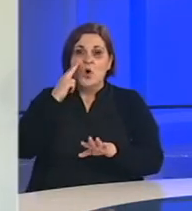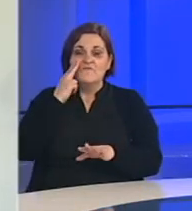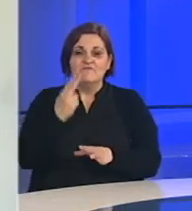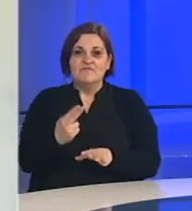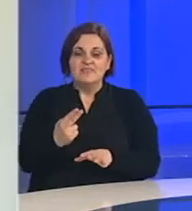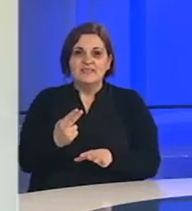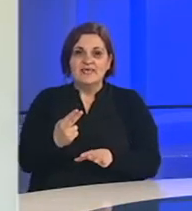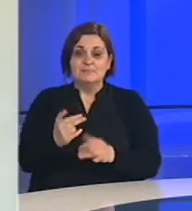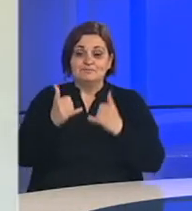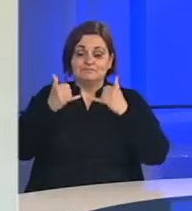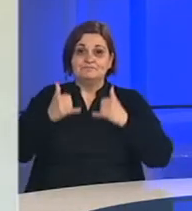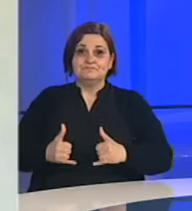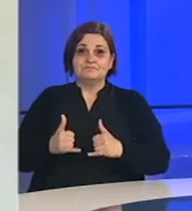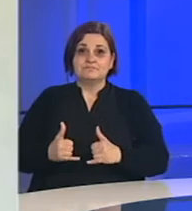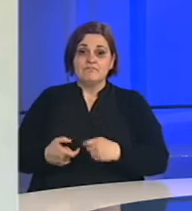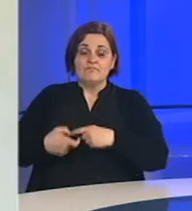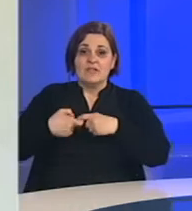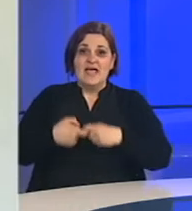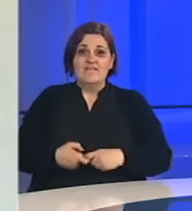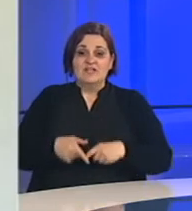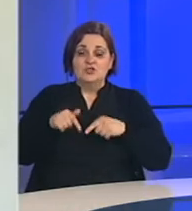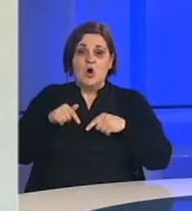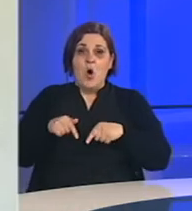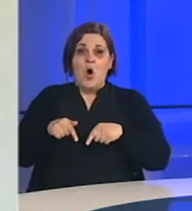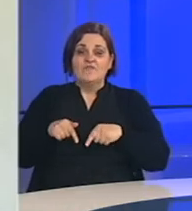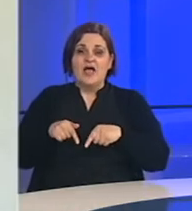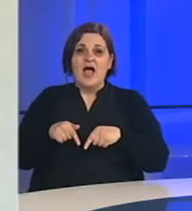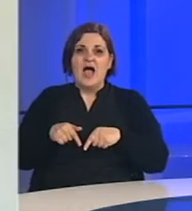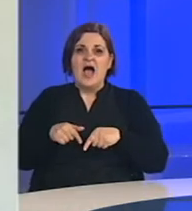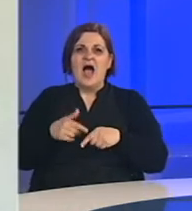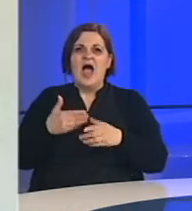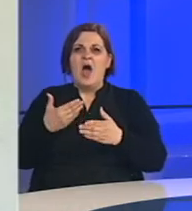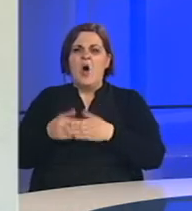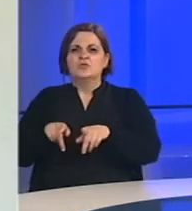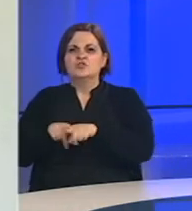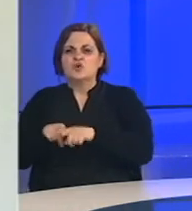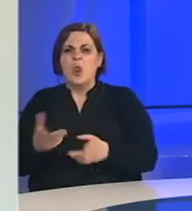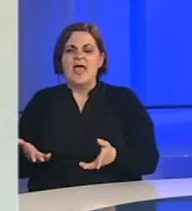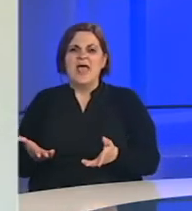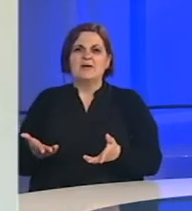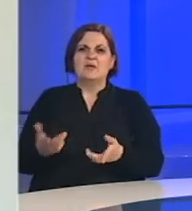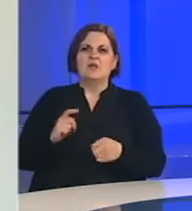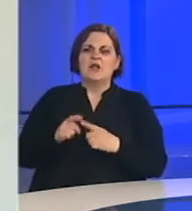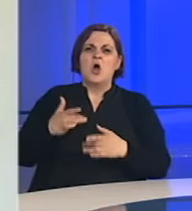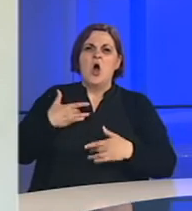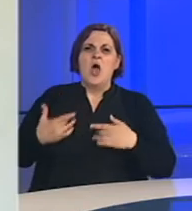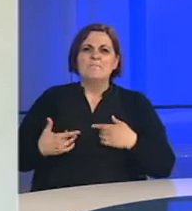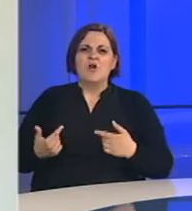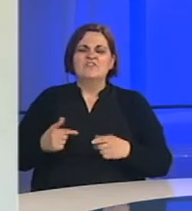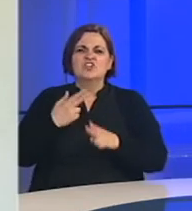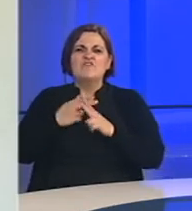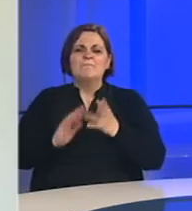i sada već vezano zakupnu situaciju probleme tipa odnosa sa kolegama, elemente profesionalnog